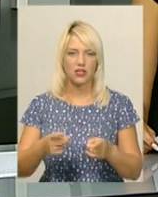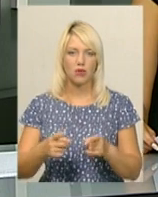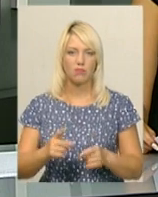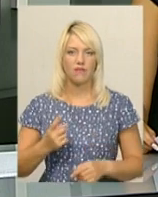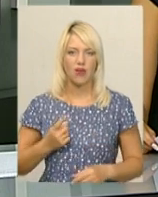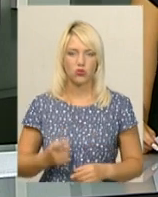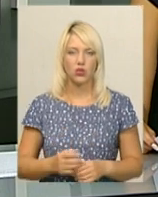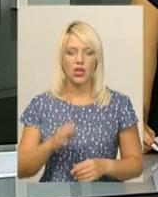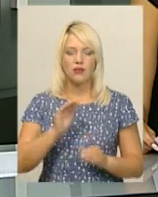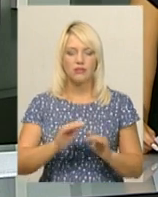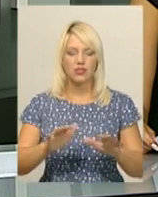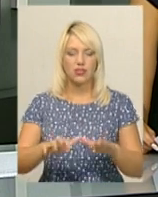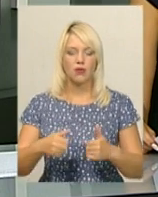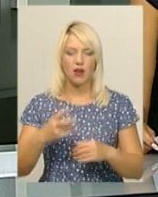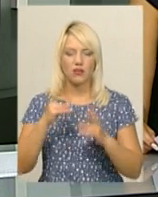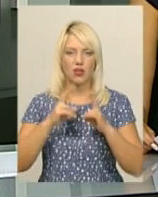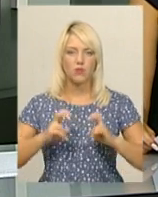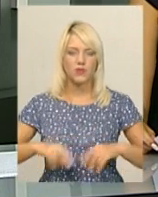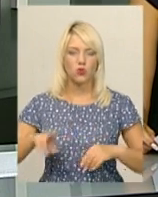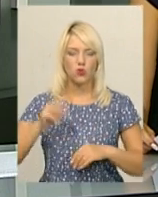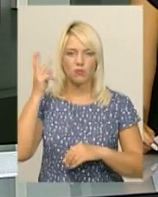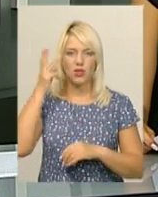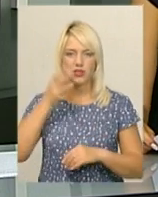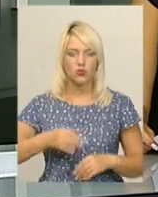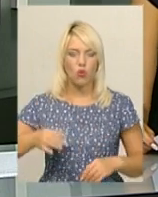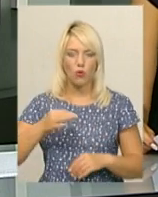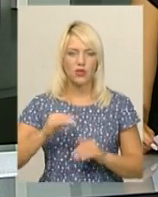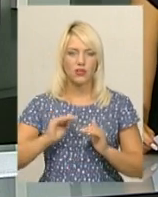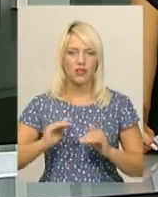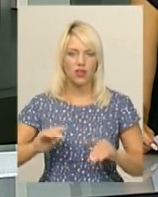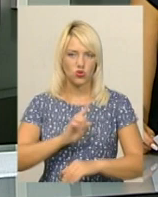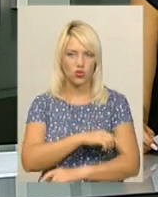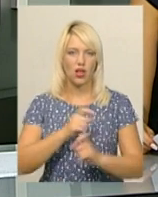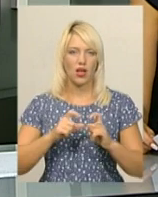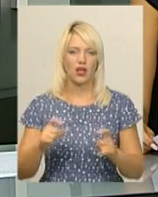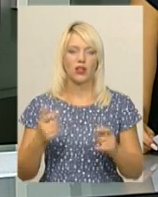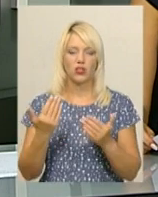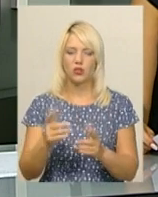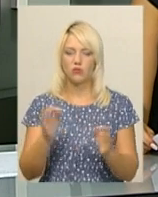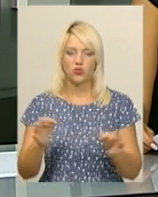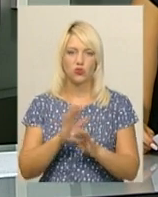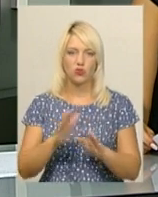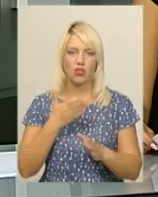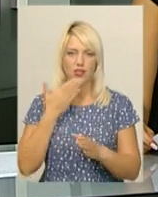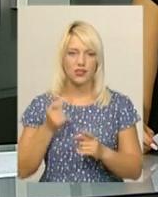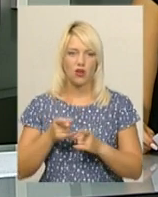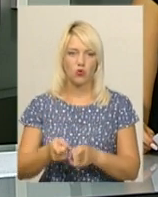Дітей забрали на обстеження до Хмельницької обласної дитячої лікарні. Їм нічого не загрожує.